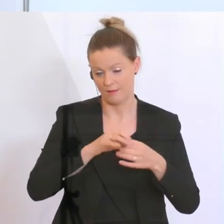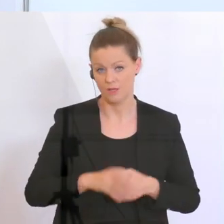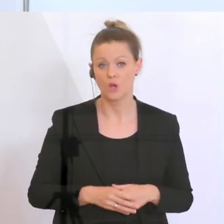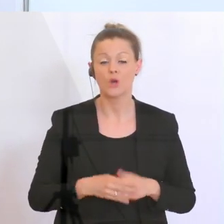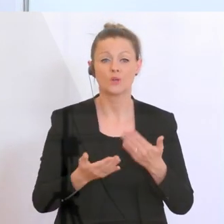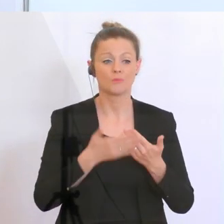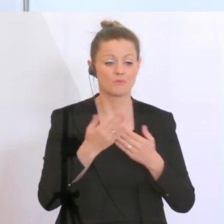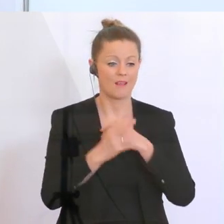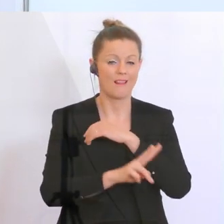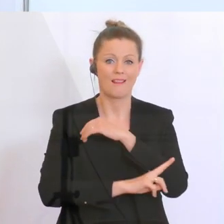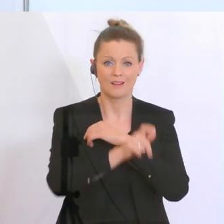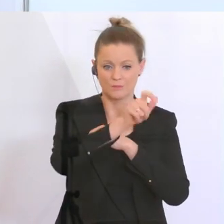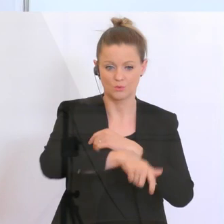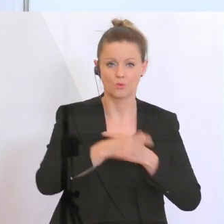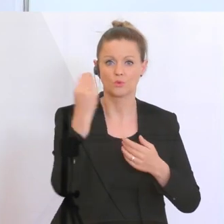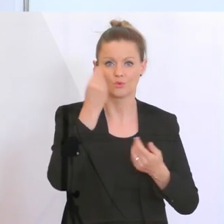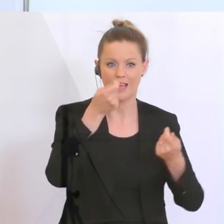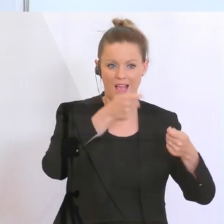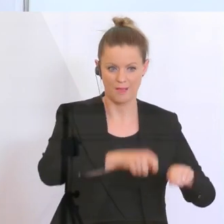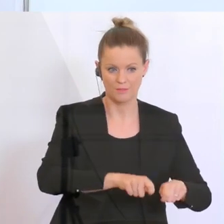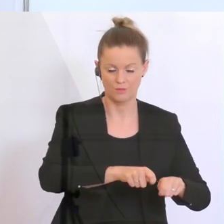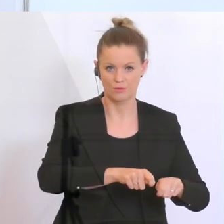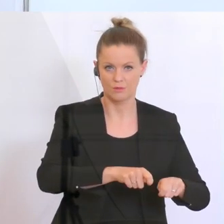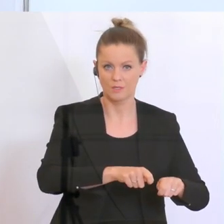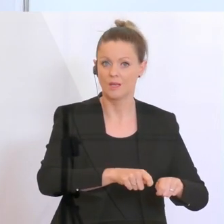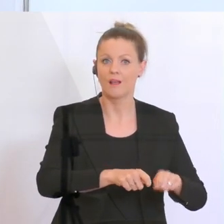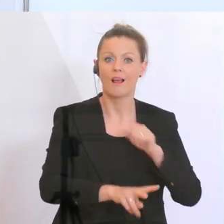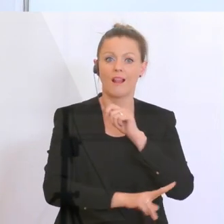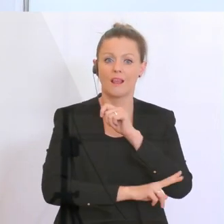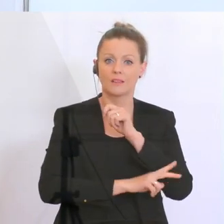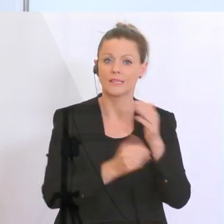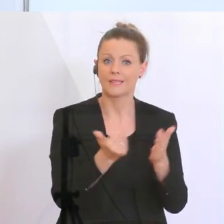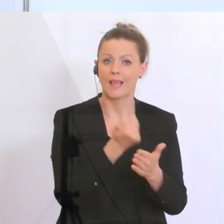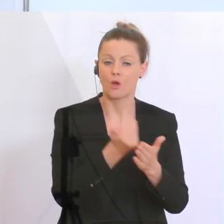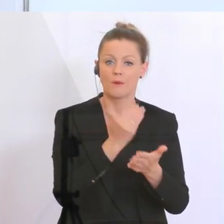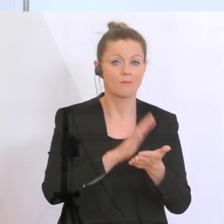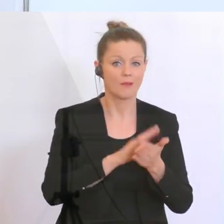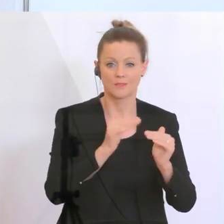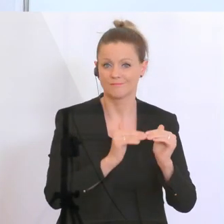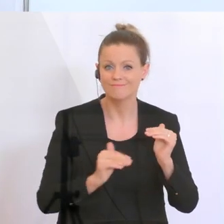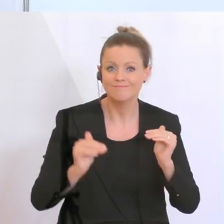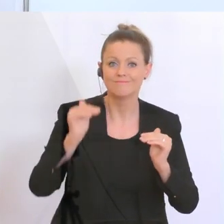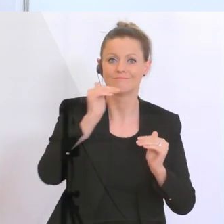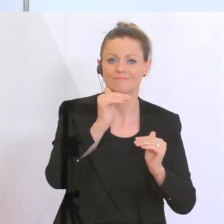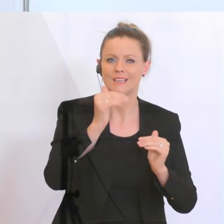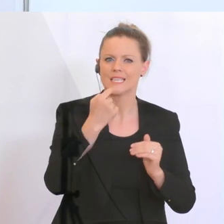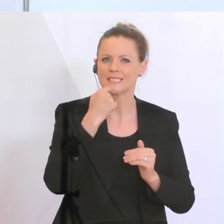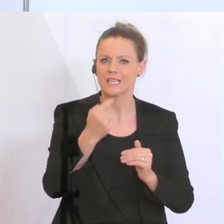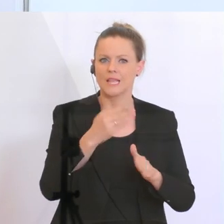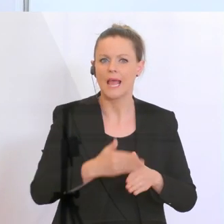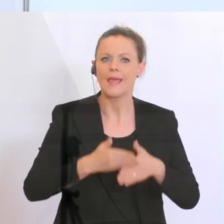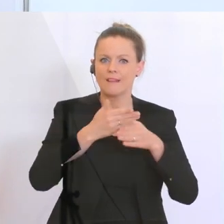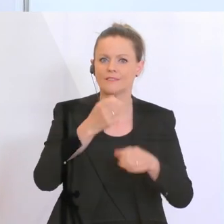Schule abgeschlossen hat, macht ja bereits eine Stufe. bleibt nicht im Lehrlingseinkommen, sondern geht in die nächste Stufe des sogenannten